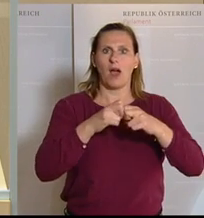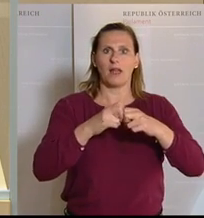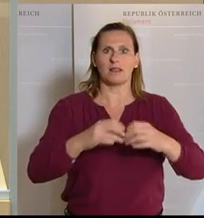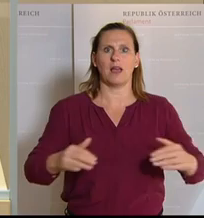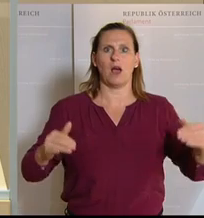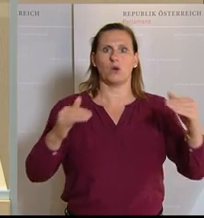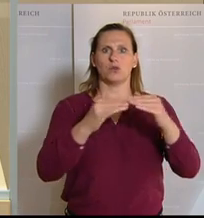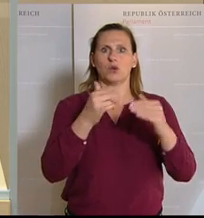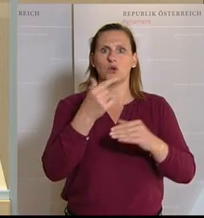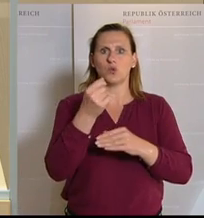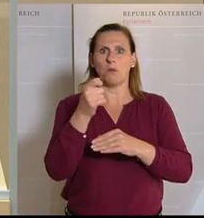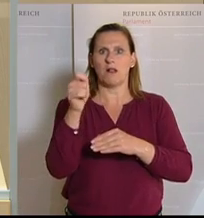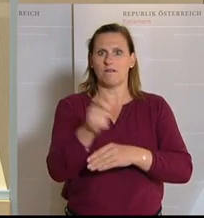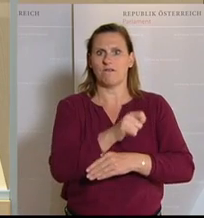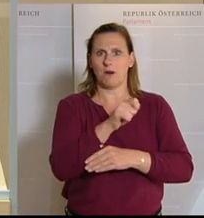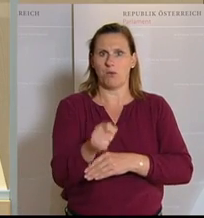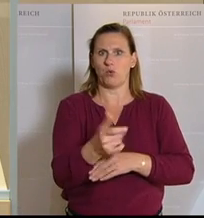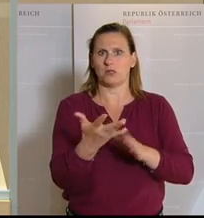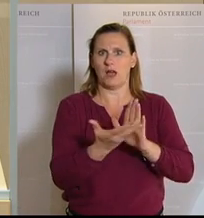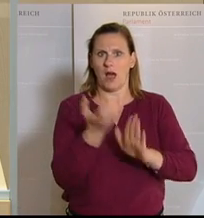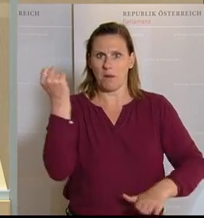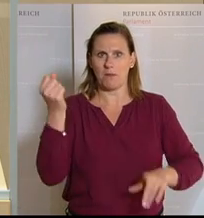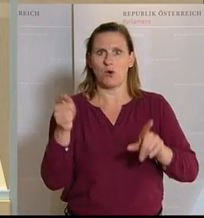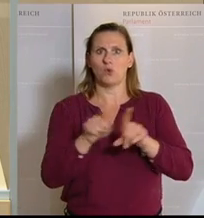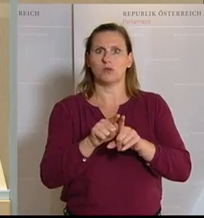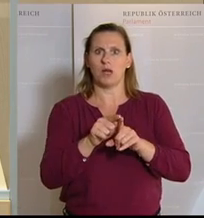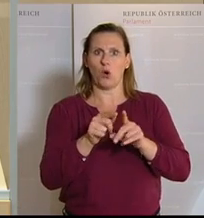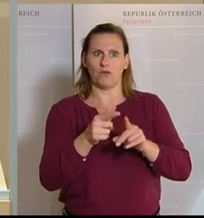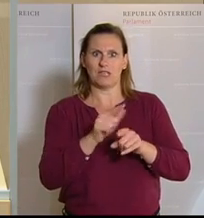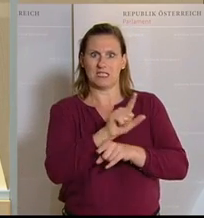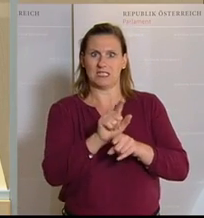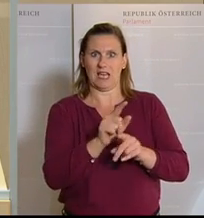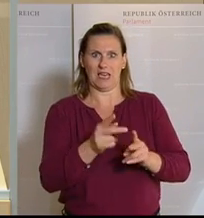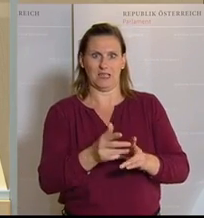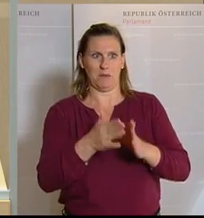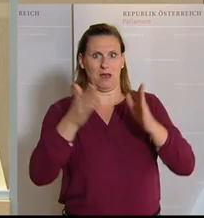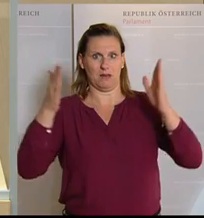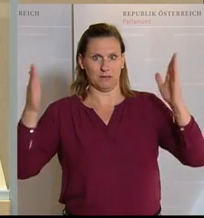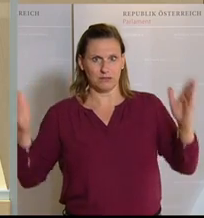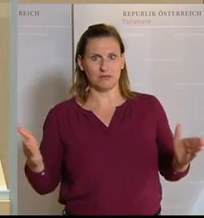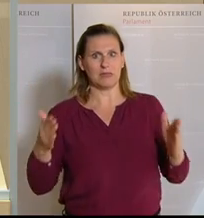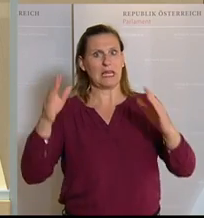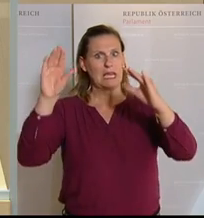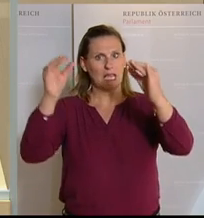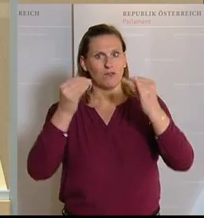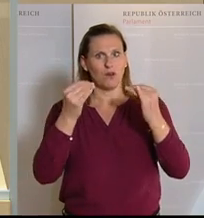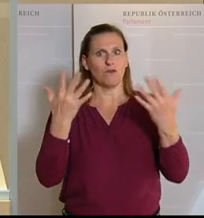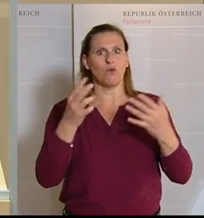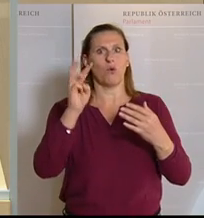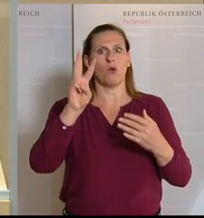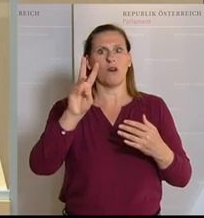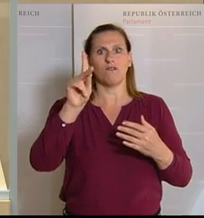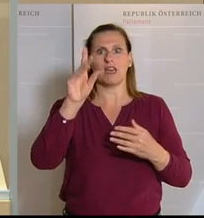Doppelförderungsverbot ausgenommen und auch die Betrachtungszeiträume werden verlängert. Alle Informationen gibt es auf wko.at.